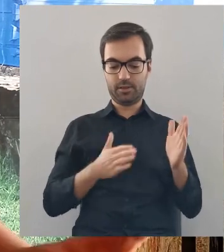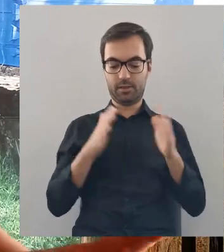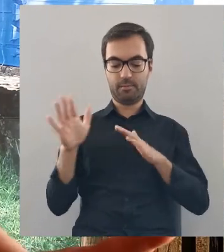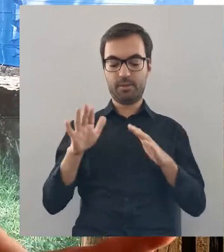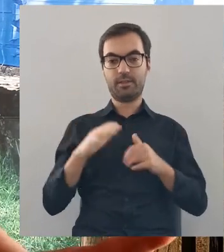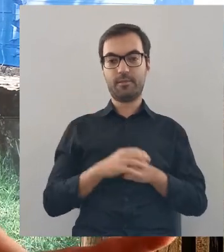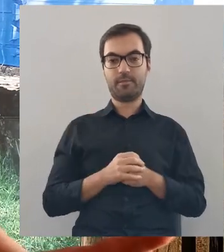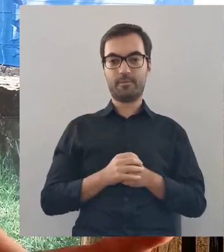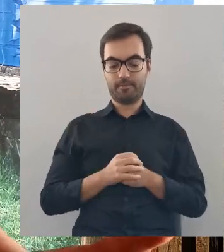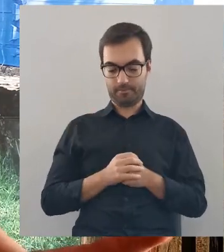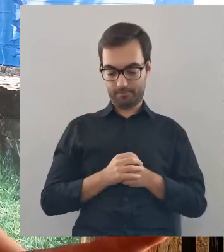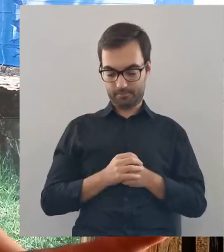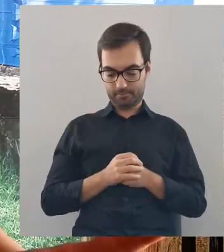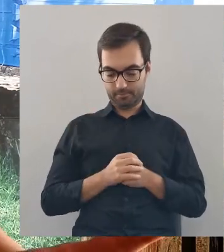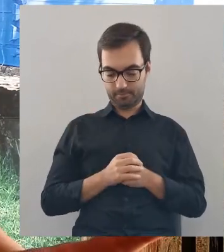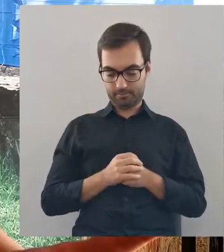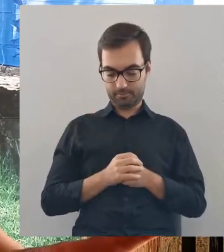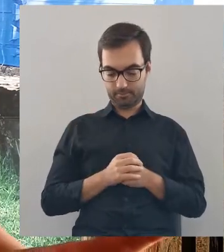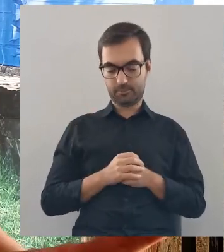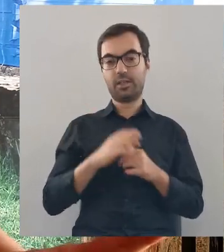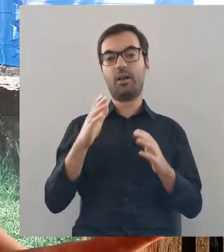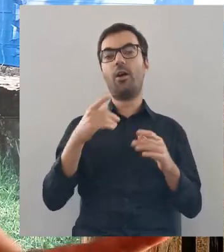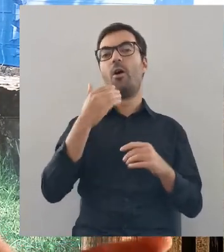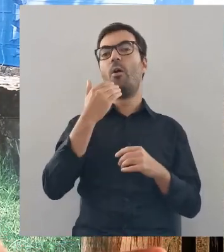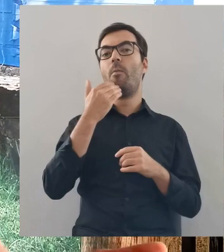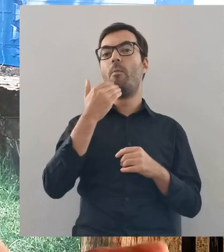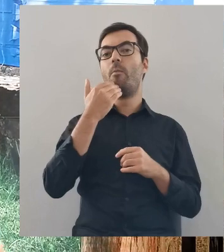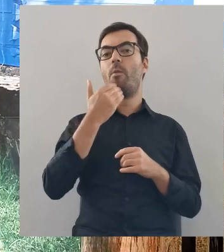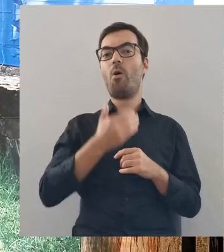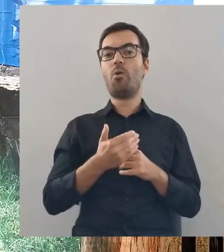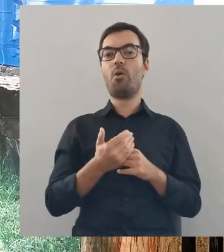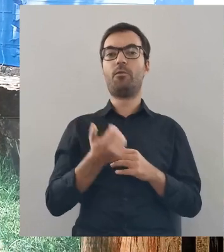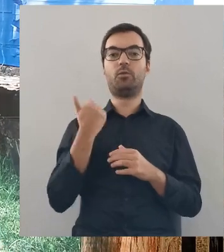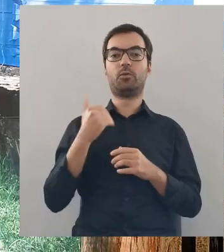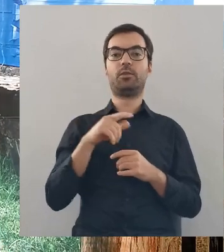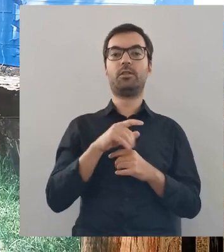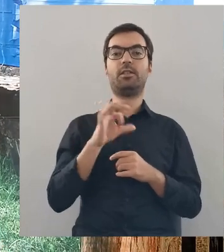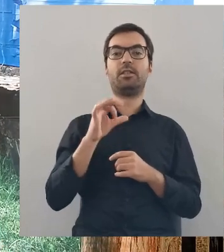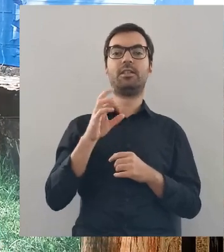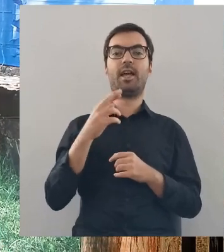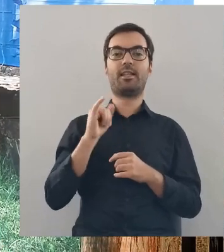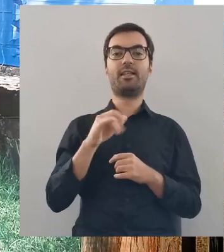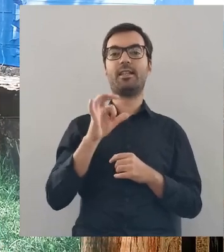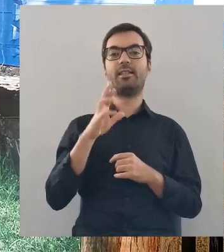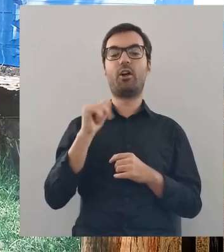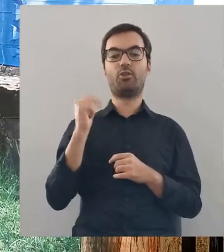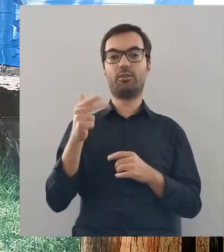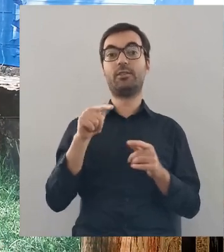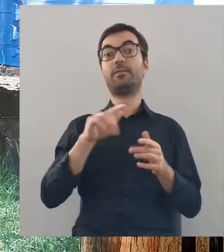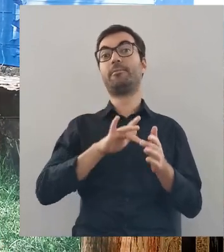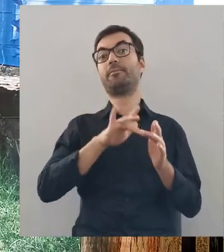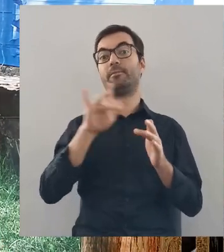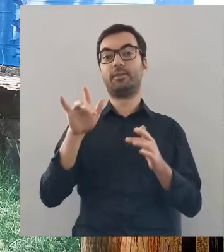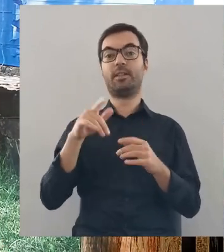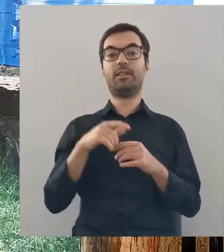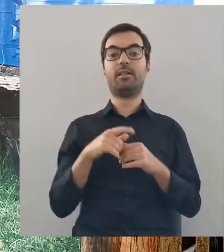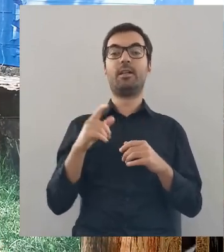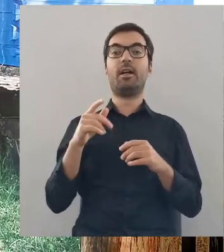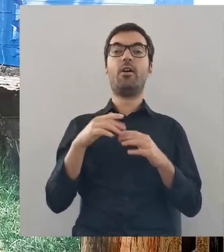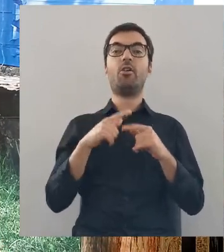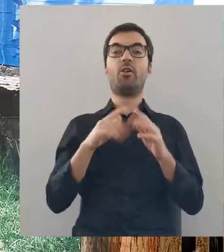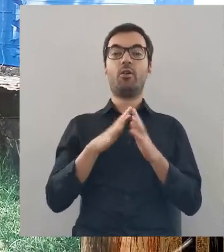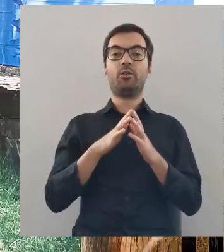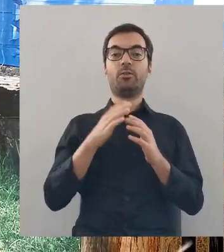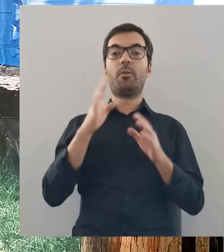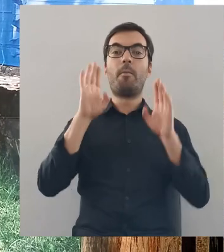Kolejne miejsce w okolicy, na południowy wschód od Kosowa tym razem, za Sterdynią i Seroczynem, tam